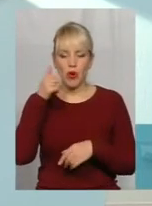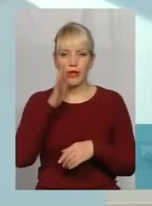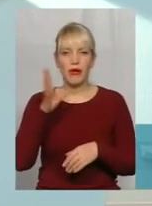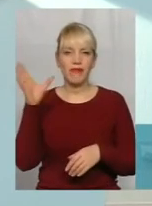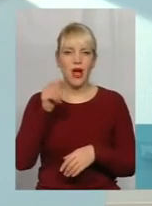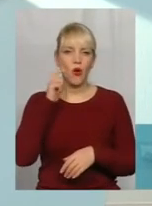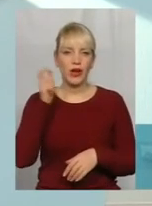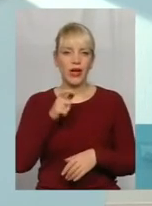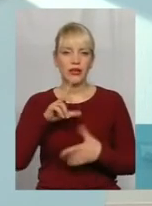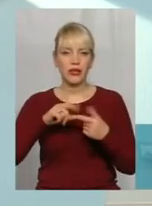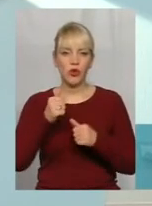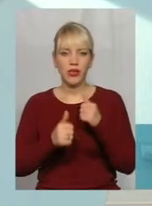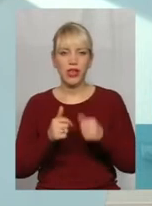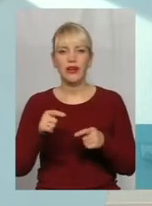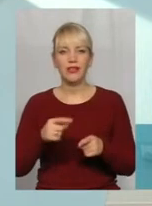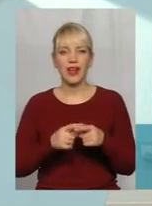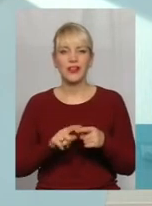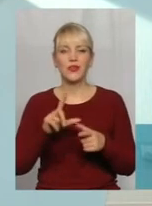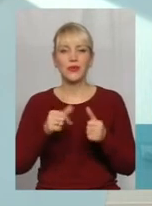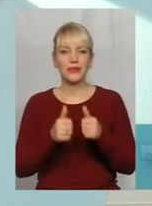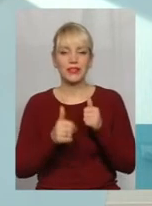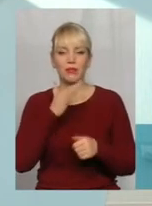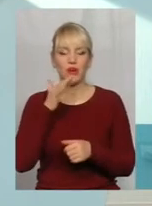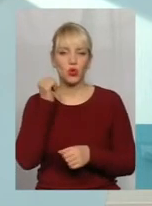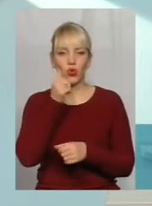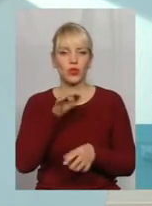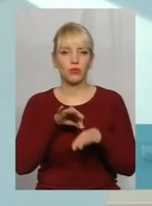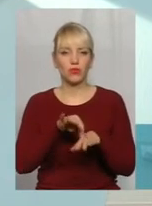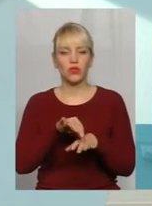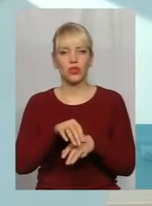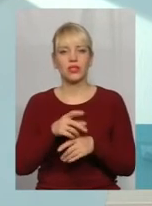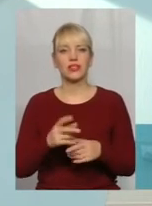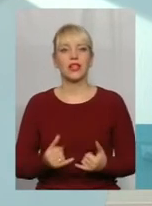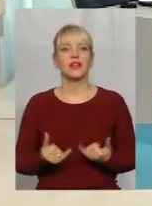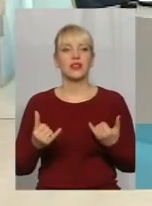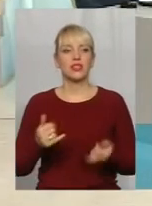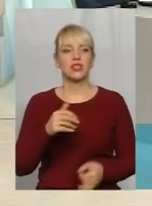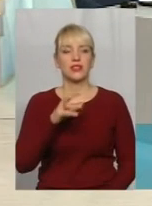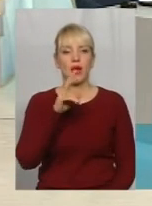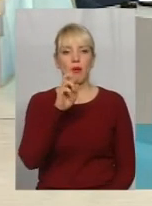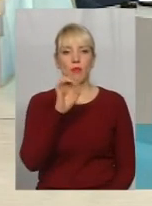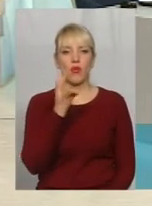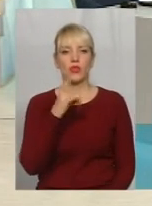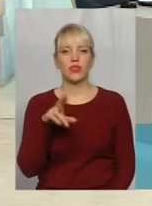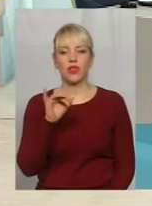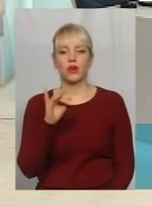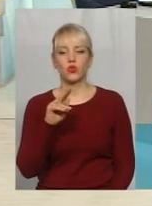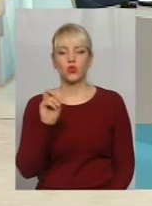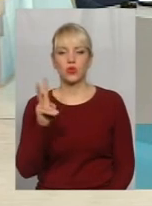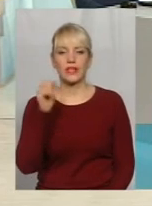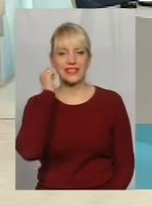турнір. Це турнір вже багато років проводиться на честь Фаїни Мельник і Анатолія Бондарчука. Бондарчук